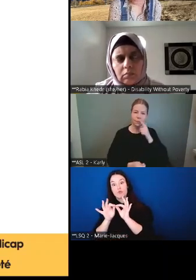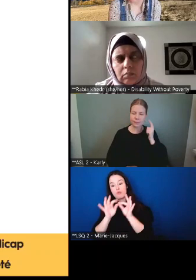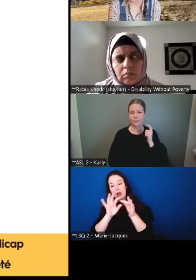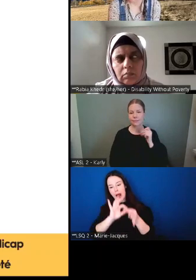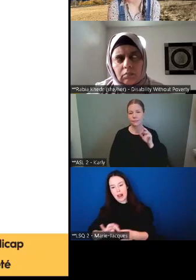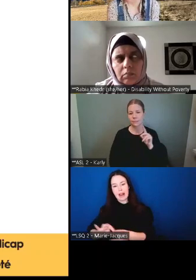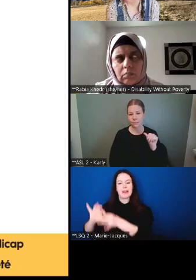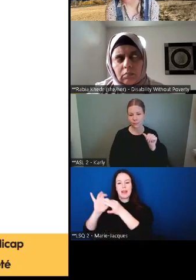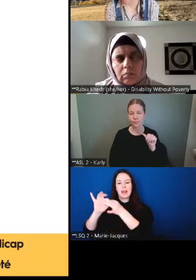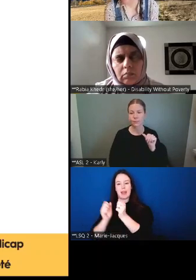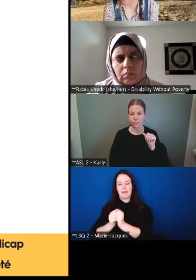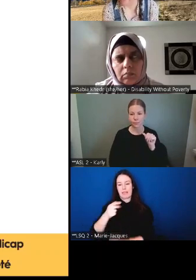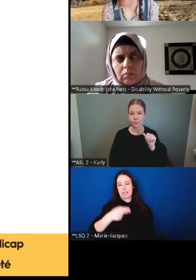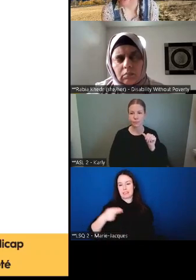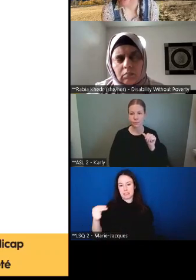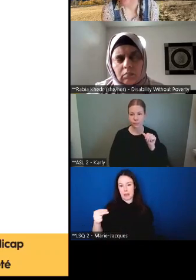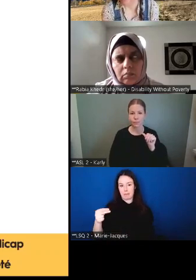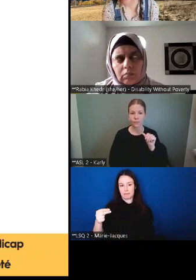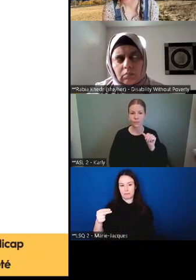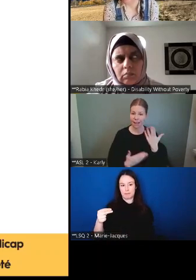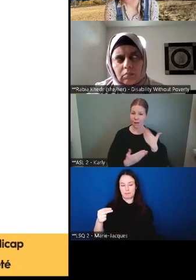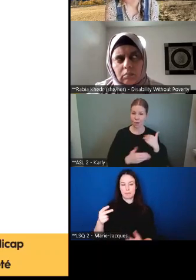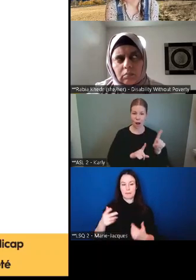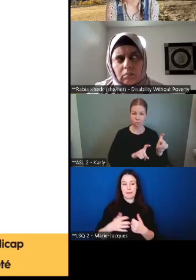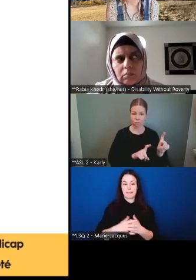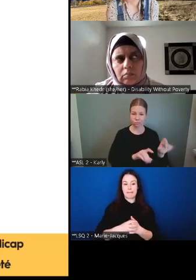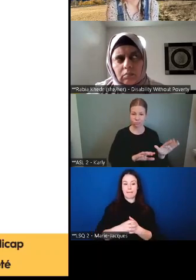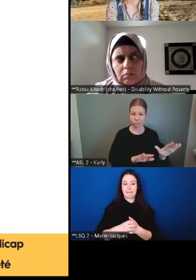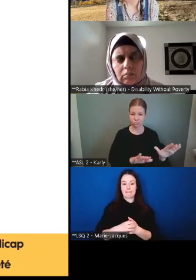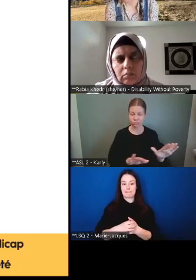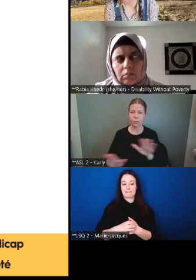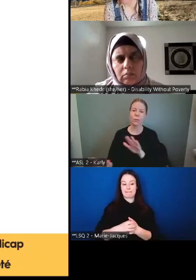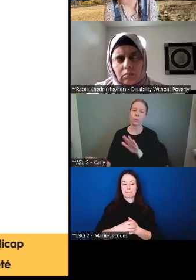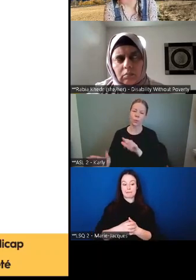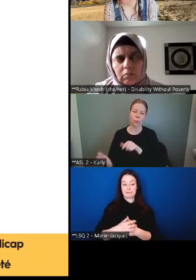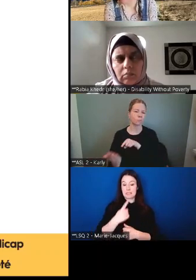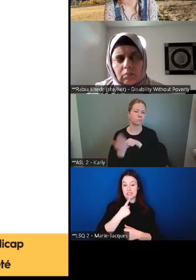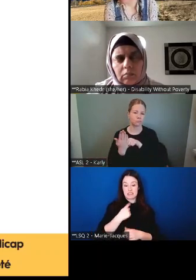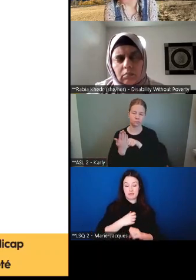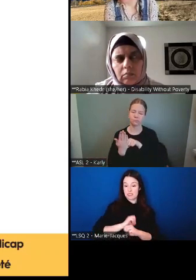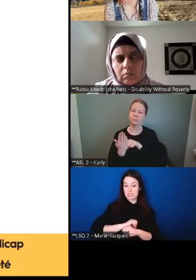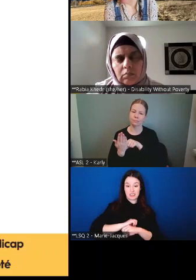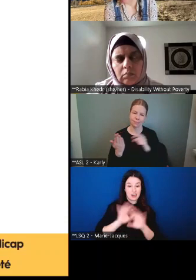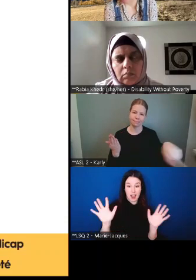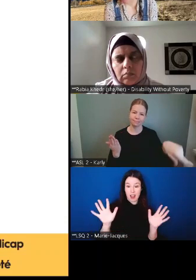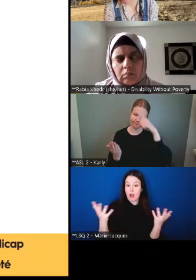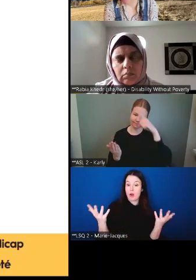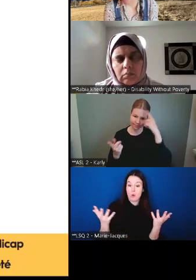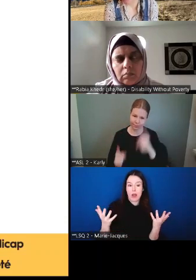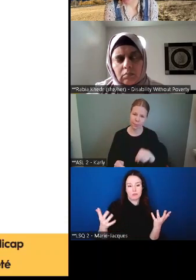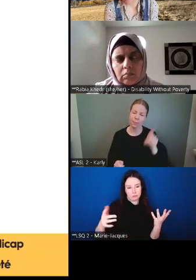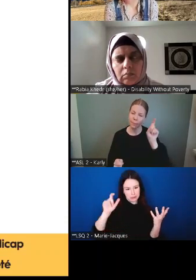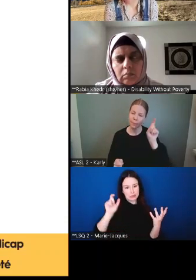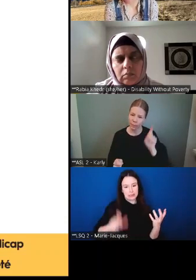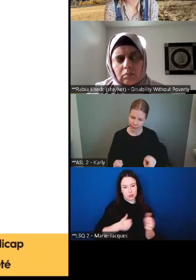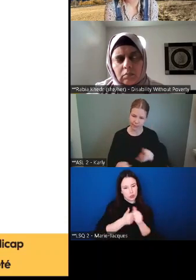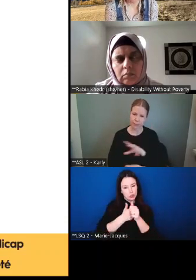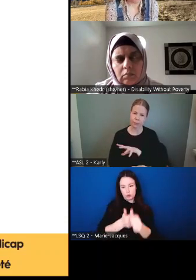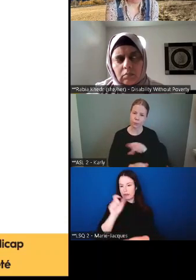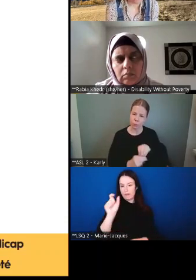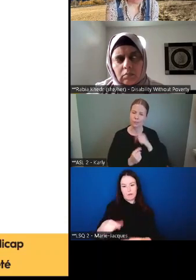handicap. et les résultats obtenus nous ont dit clairement que c'est ce qui doit se produire.